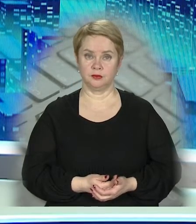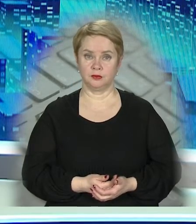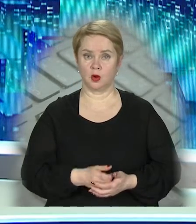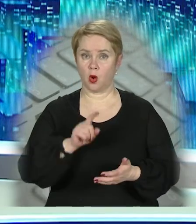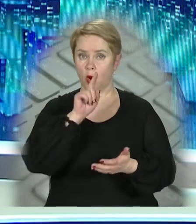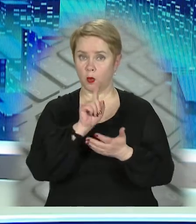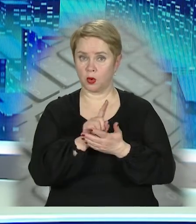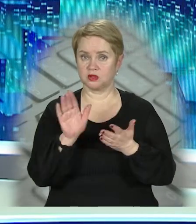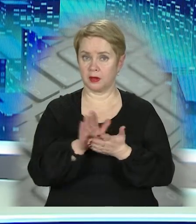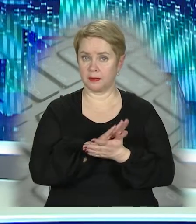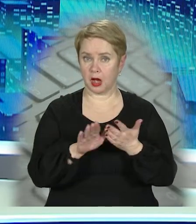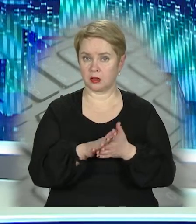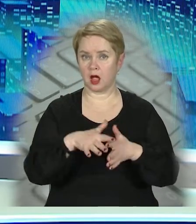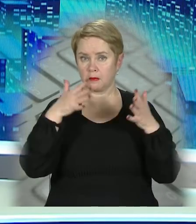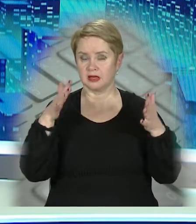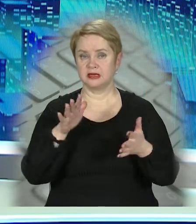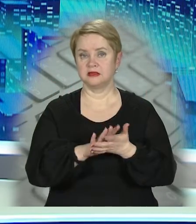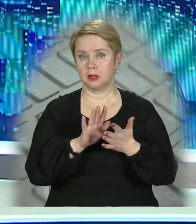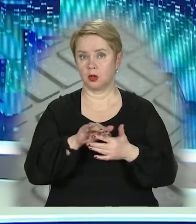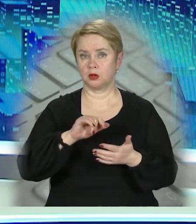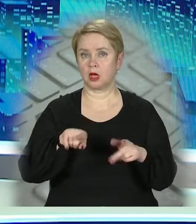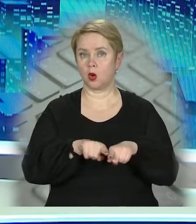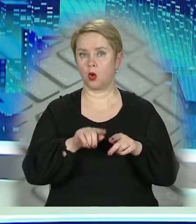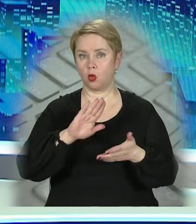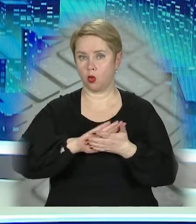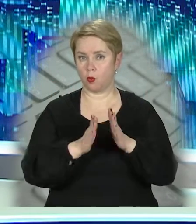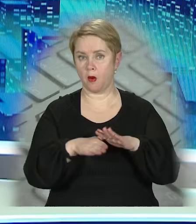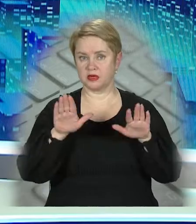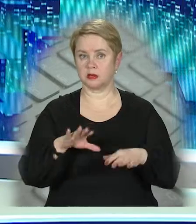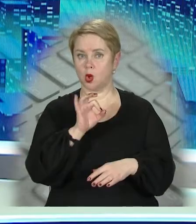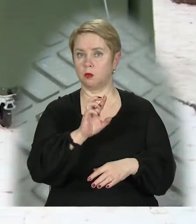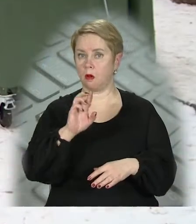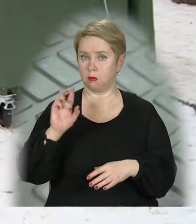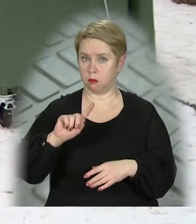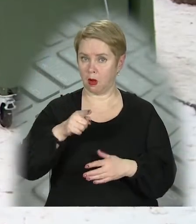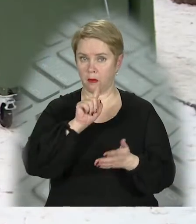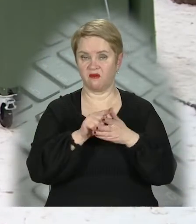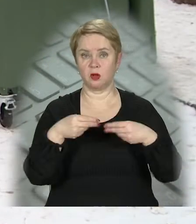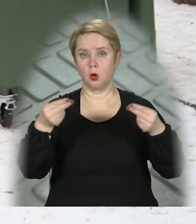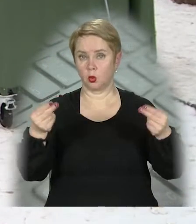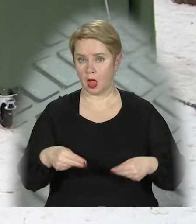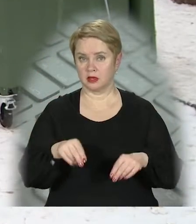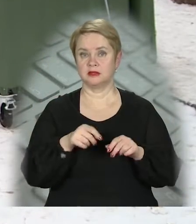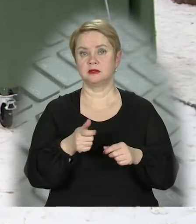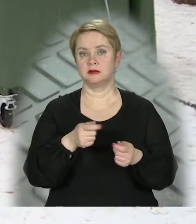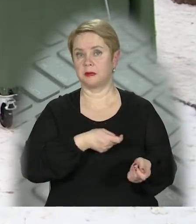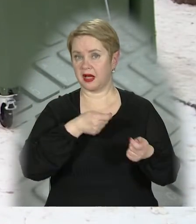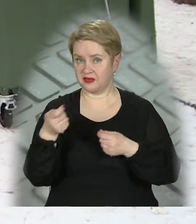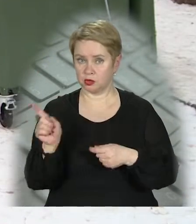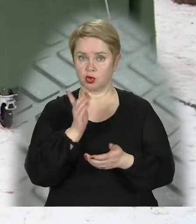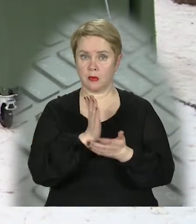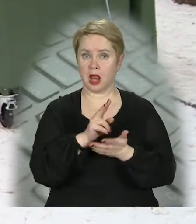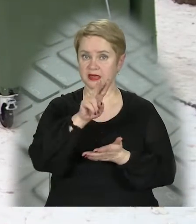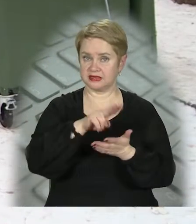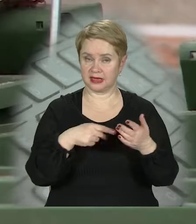Обов'язково прибирати габаритне сміття. Таку вимогу висуває мерія до всіх міських ОСББ. Ті повинні укладати угоди з перевізниками, що